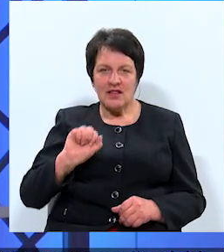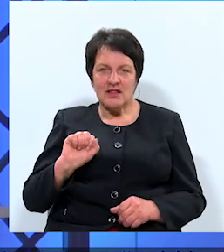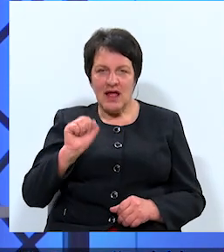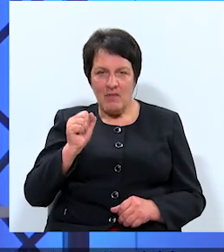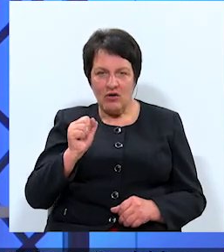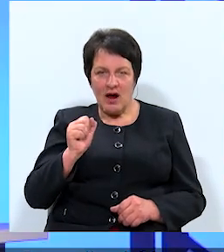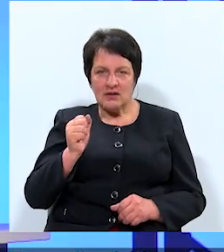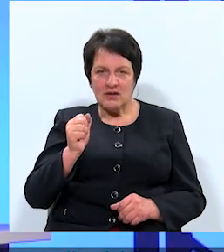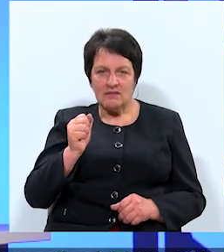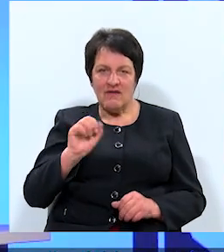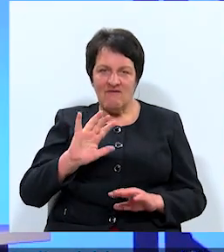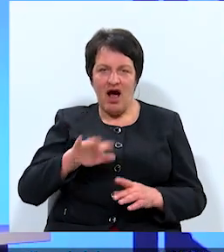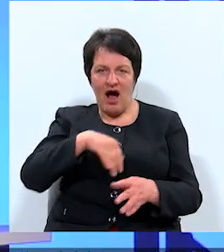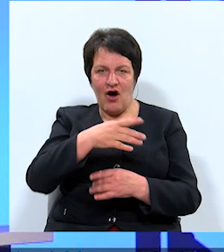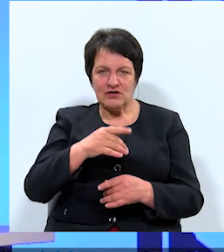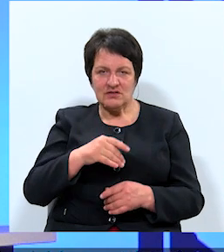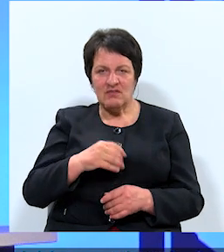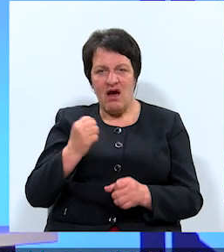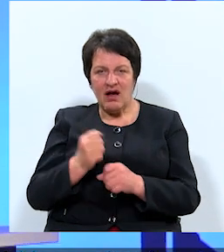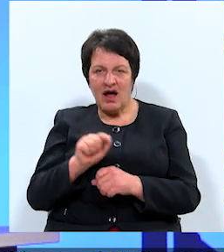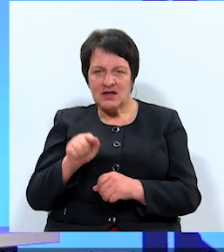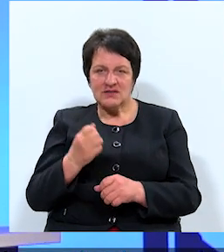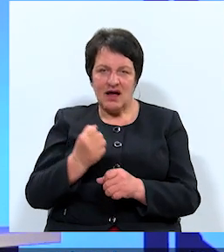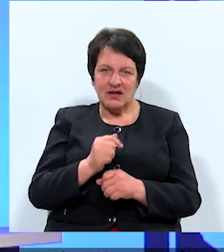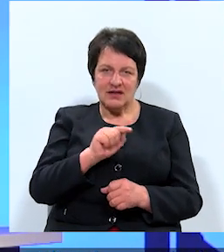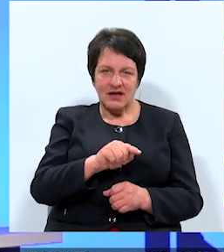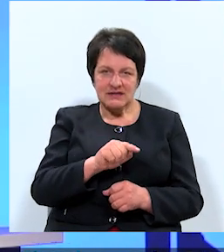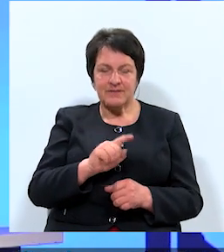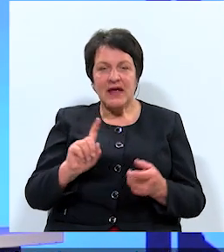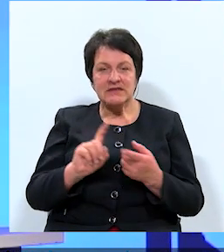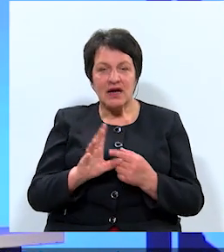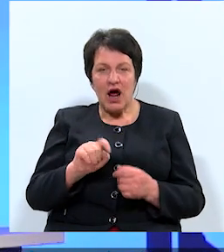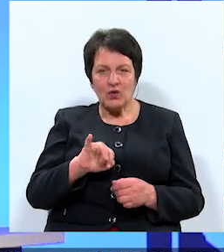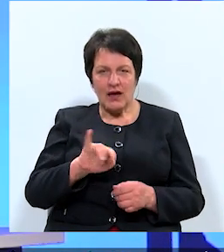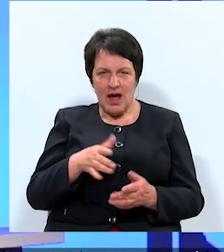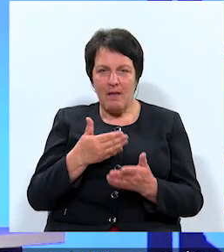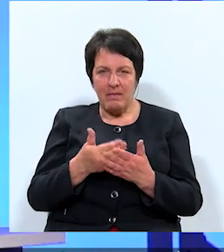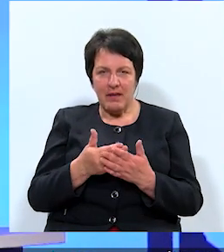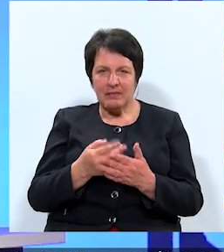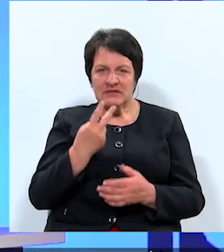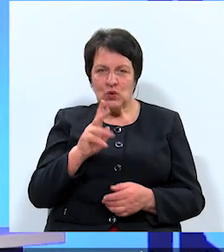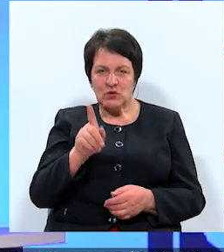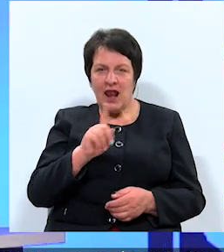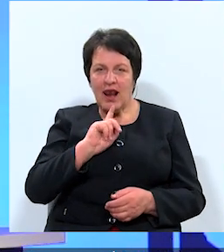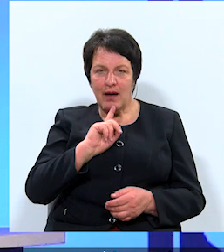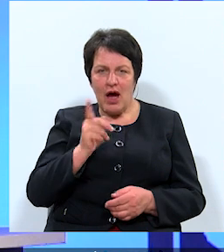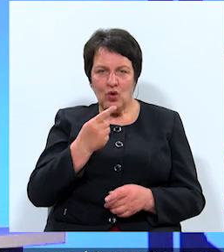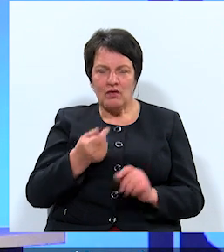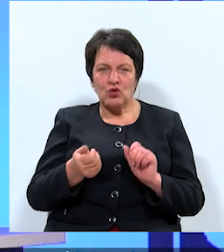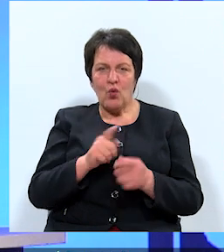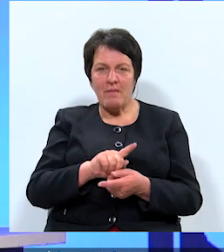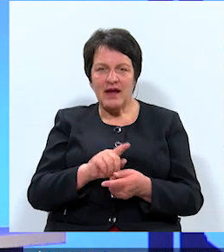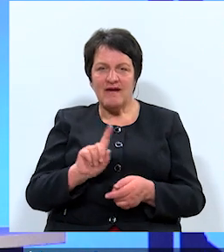hauses pašvaldībā? Gan tas, gan tas. Saka ar to, ka, ja, piemēram, skatoties uz Liepāju, kur viņi